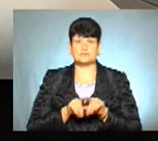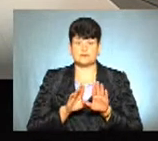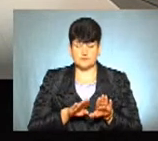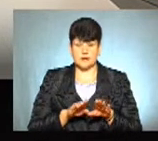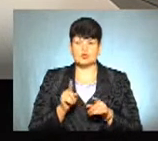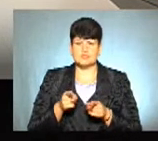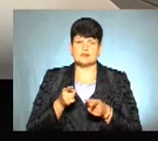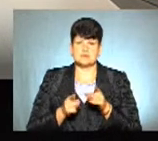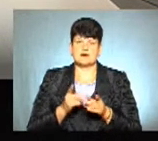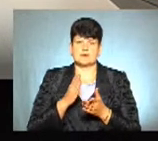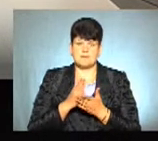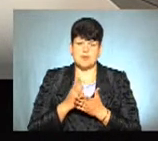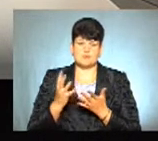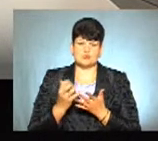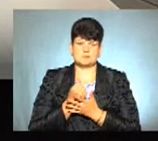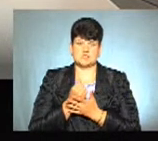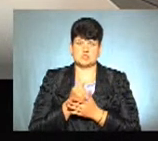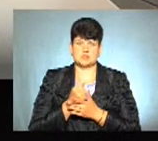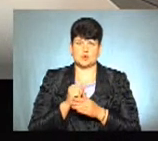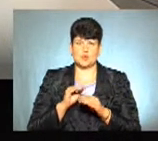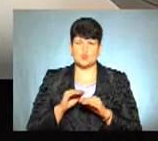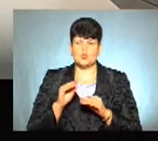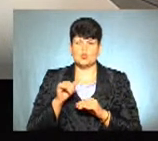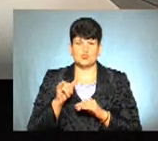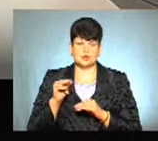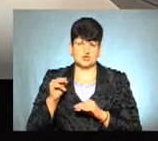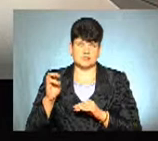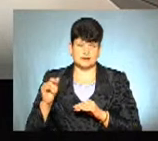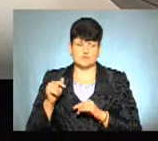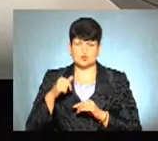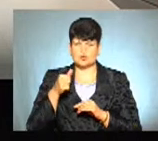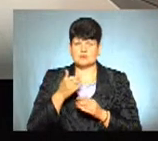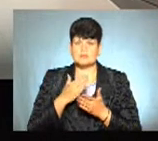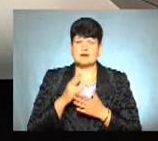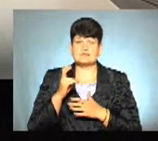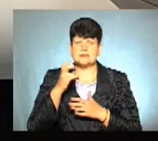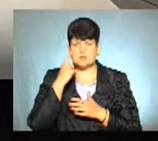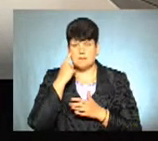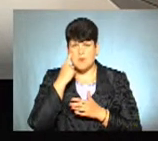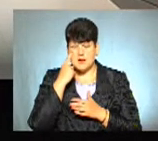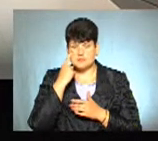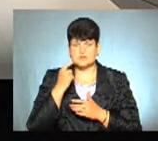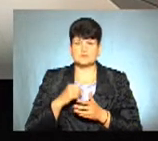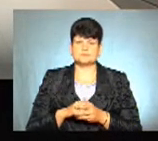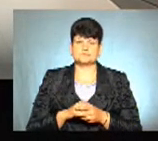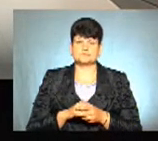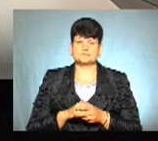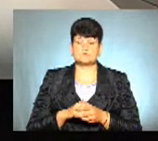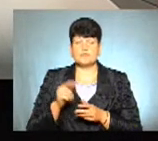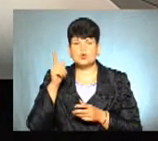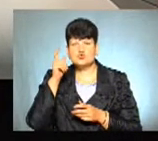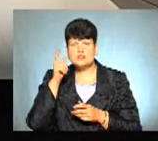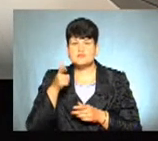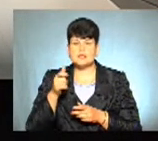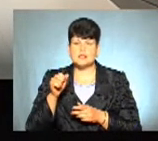насправді маємо і успішних учнів. Цьогоріч ми маємо 200 балників з Чортківської